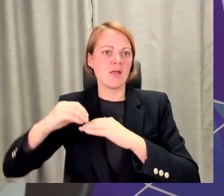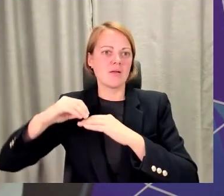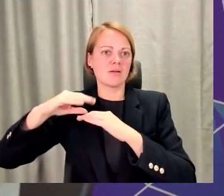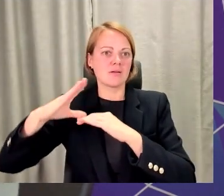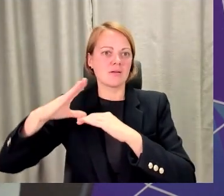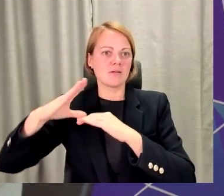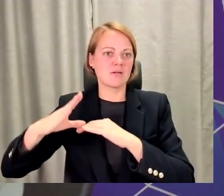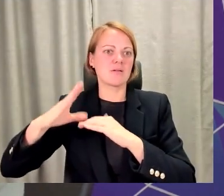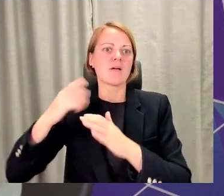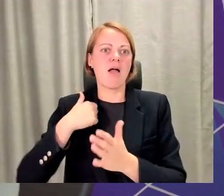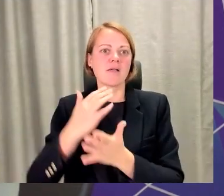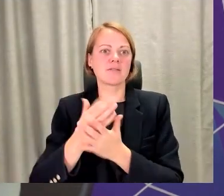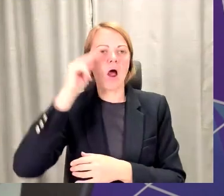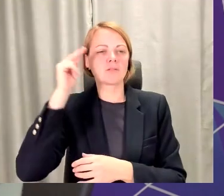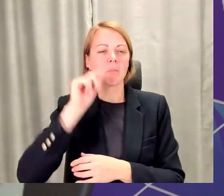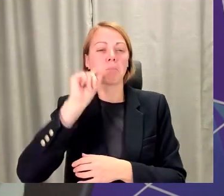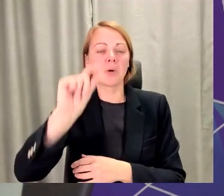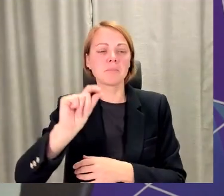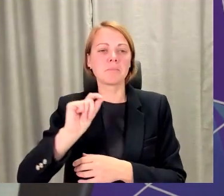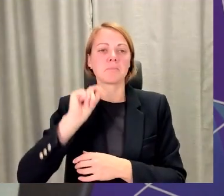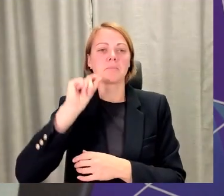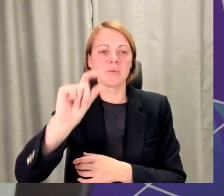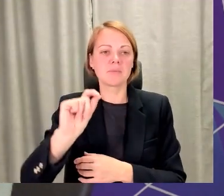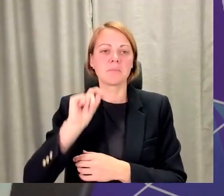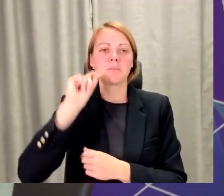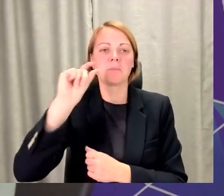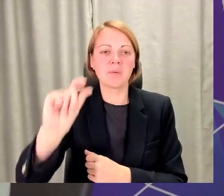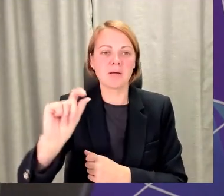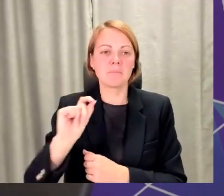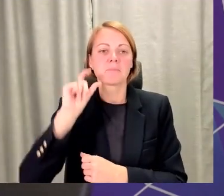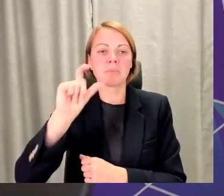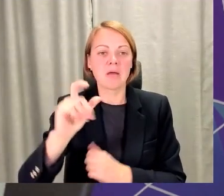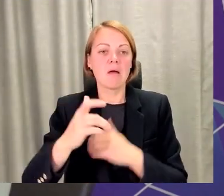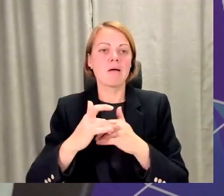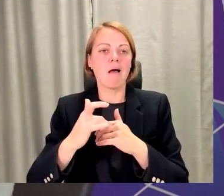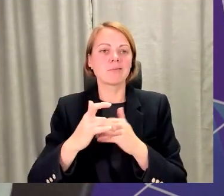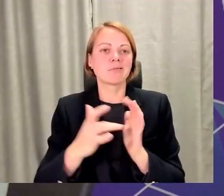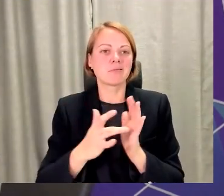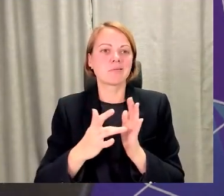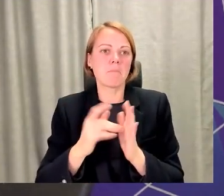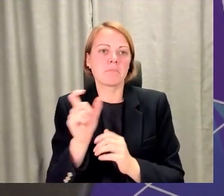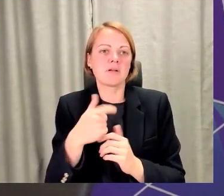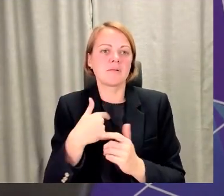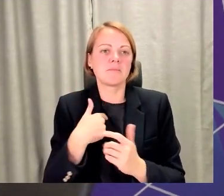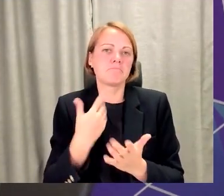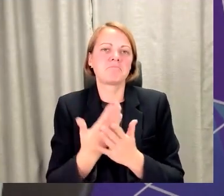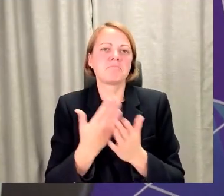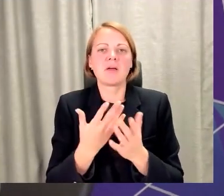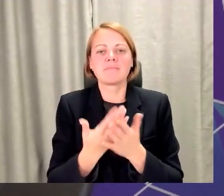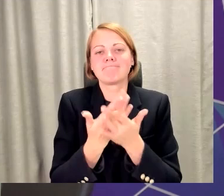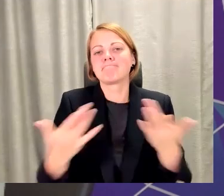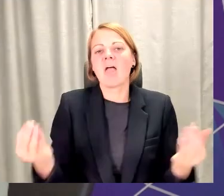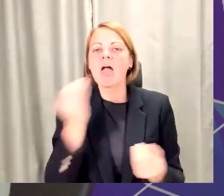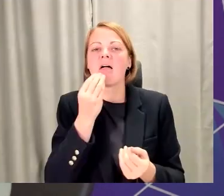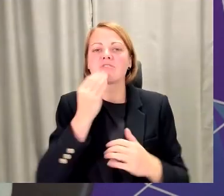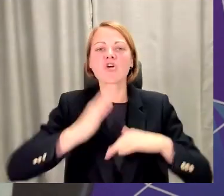mācoties pa drusciņai, pa solītim. Un kaut kādā brīdī, nu, pieņemsim, es mums apgūst dažādas ēdienu gatavošanas prasmes, un vēl